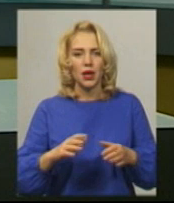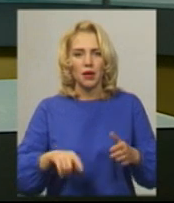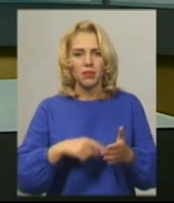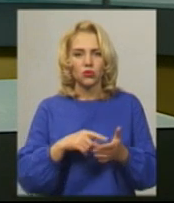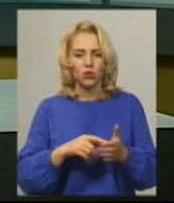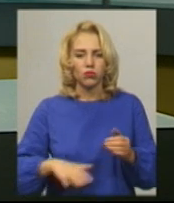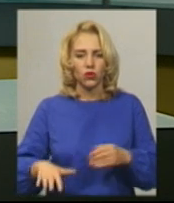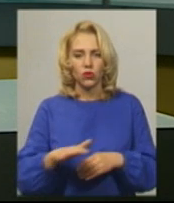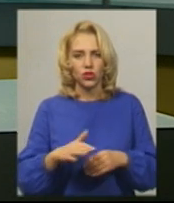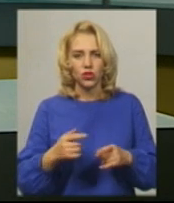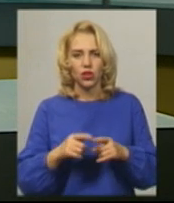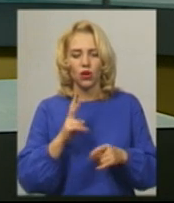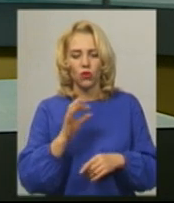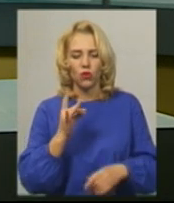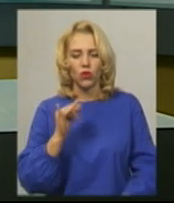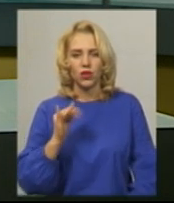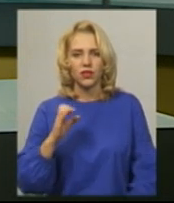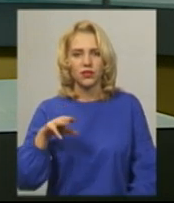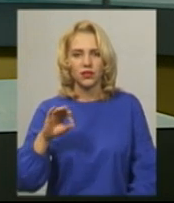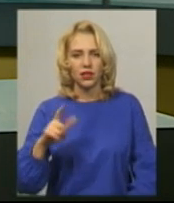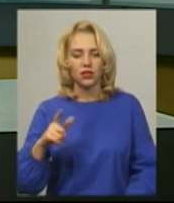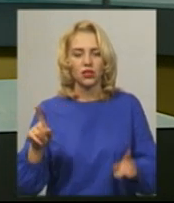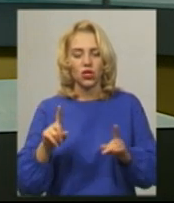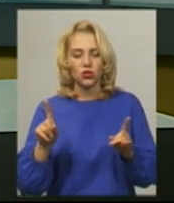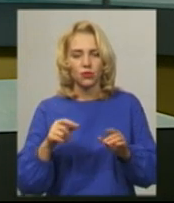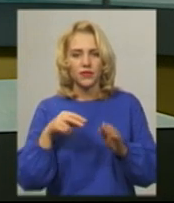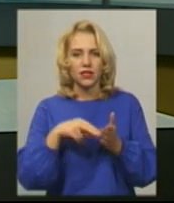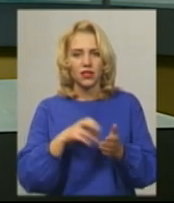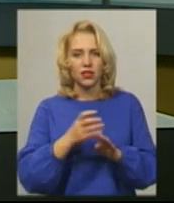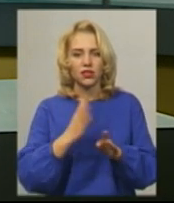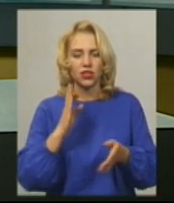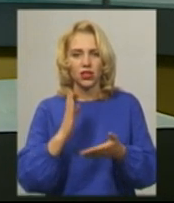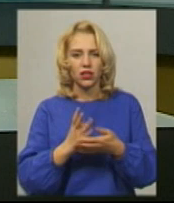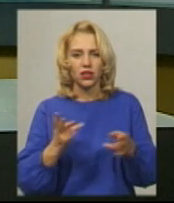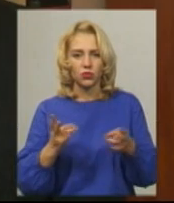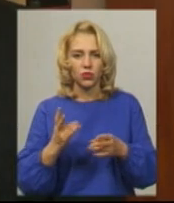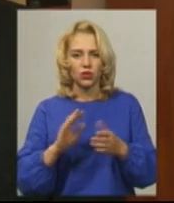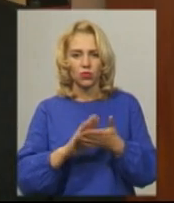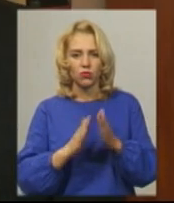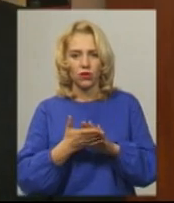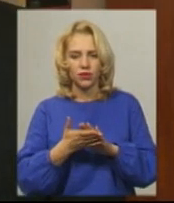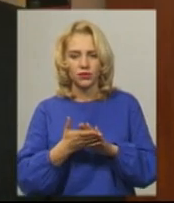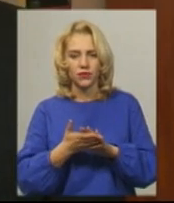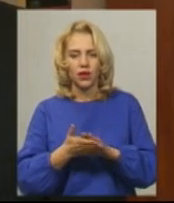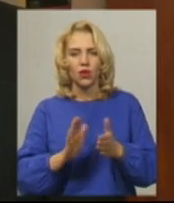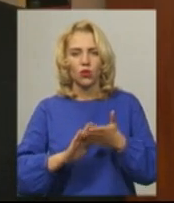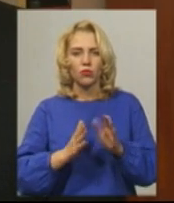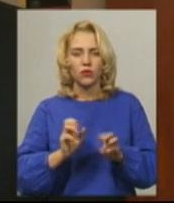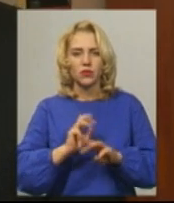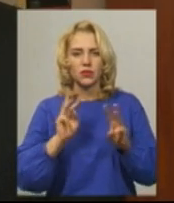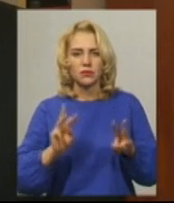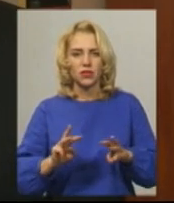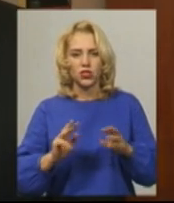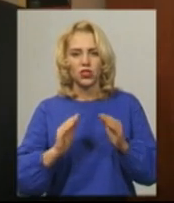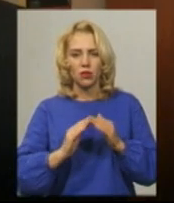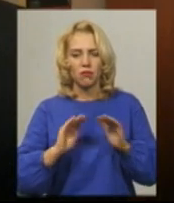Коростіль. Додає, аби стати в чергу на отримання квартири, є необхідні умови. Умова, забезпеченість житлом